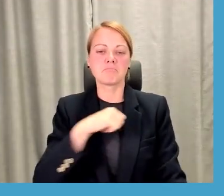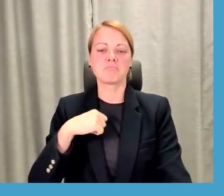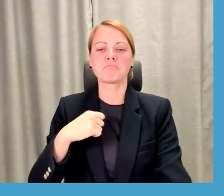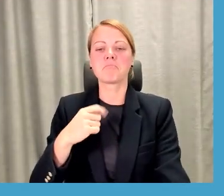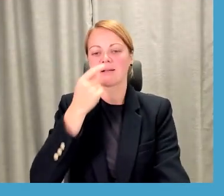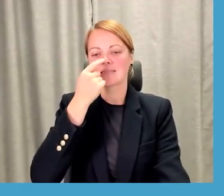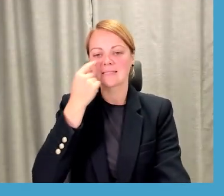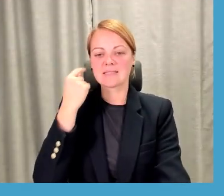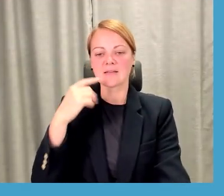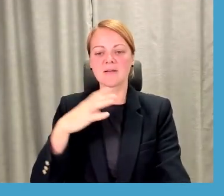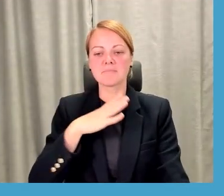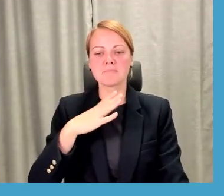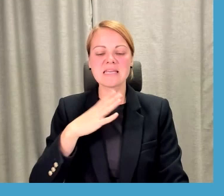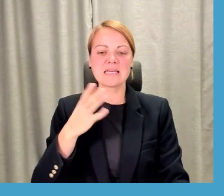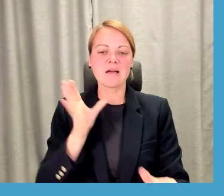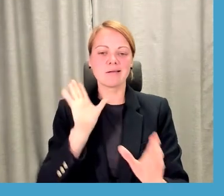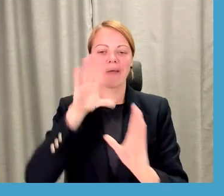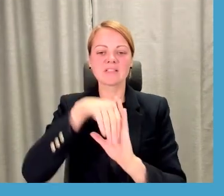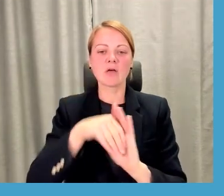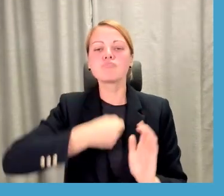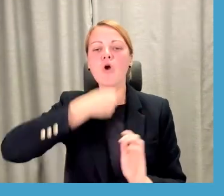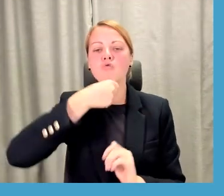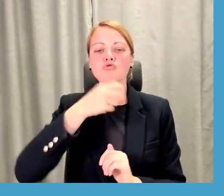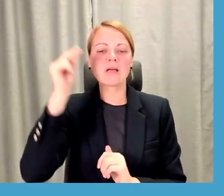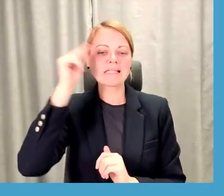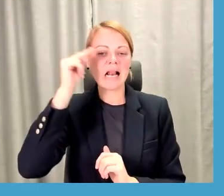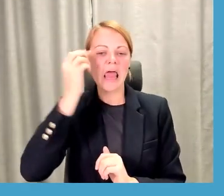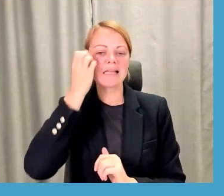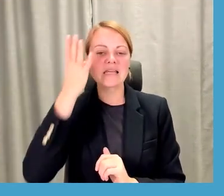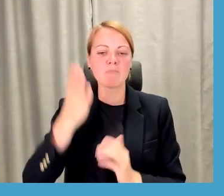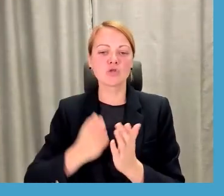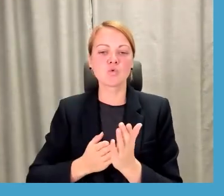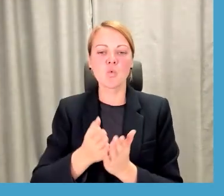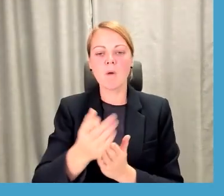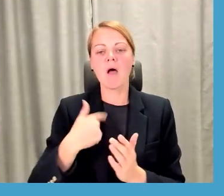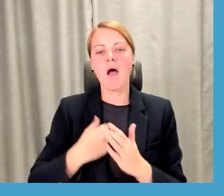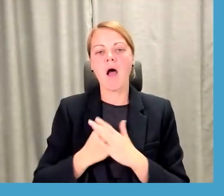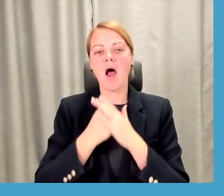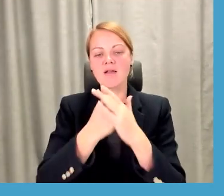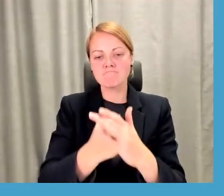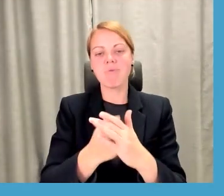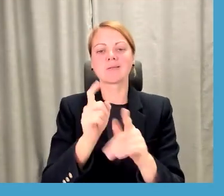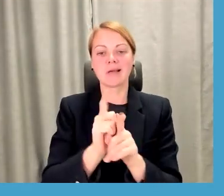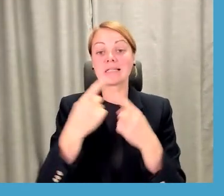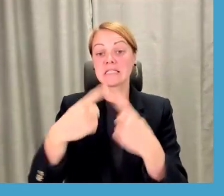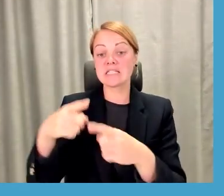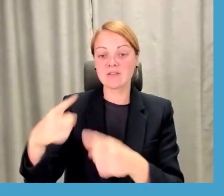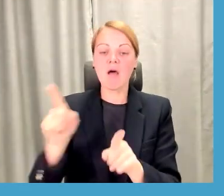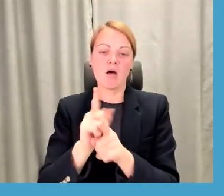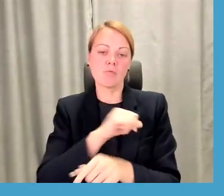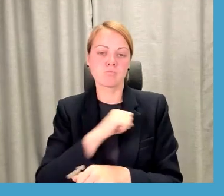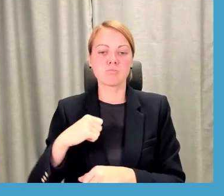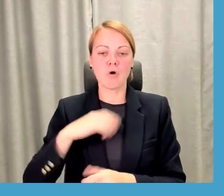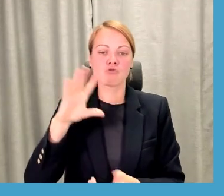bijis tātad iesaistīts šajā pieauguša izglītības jomā un atbalstījis citus, bet arī man ir pašums rādi